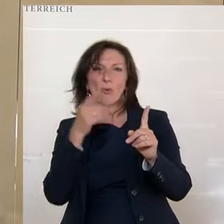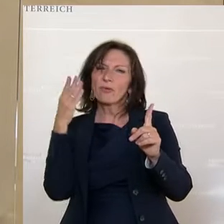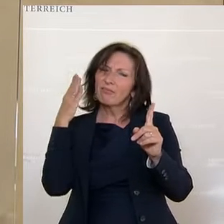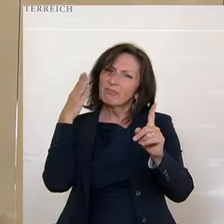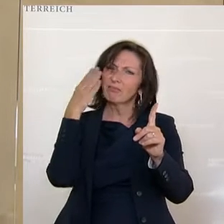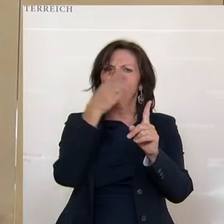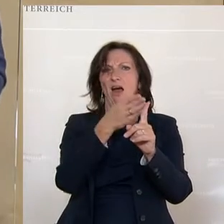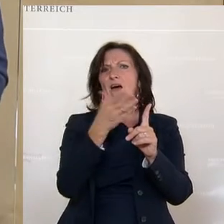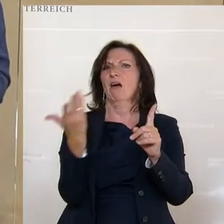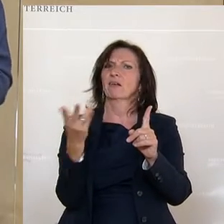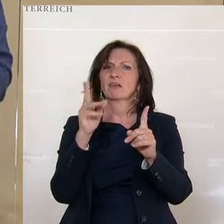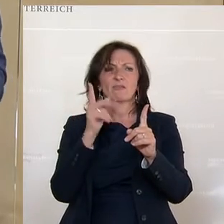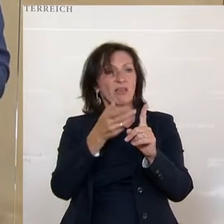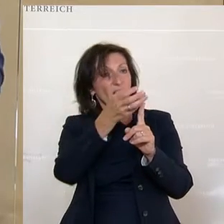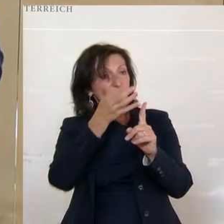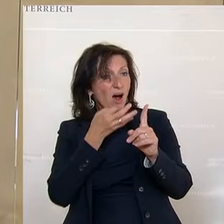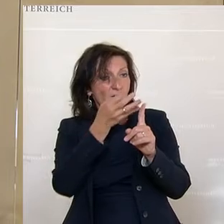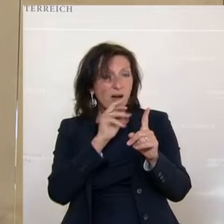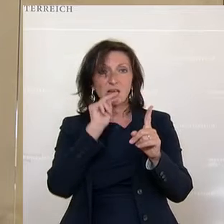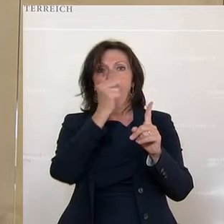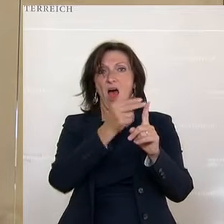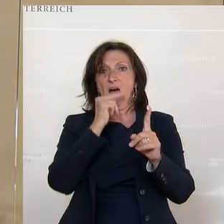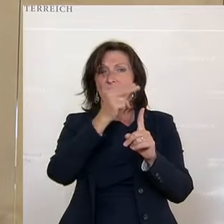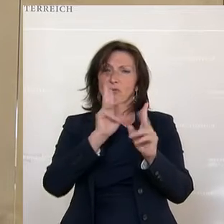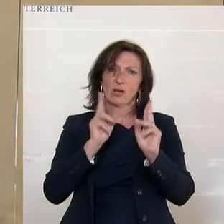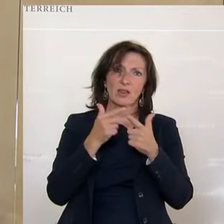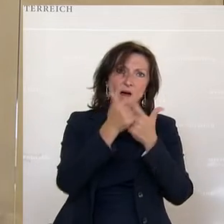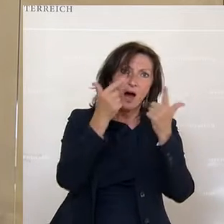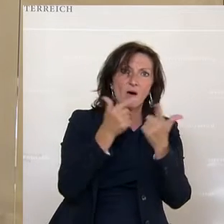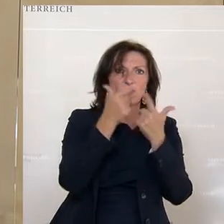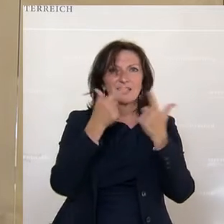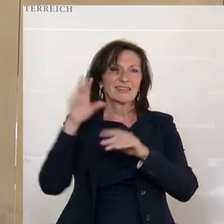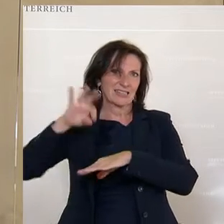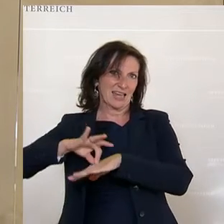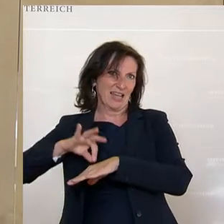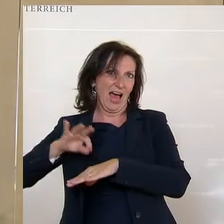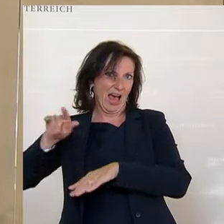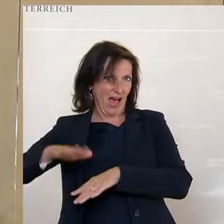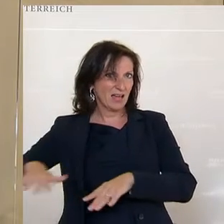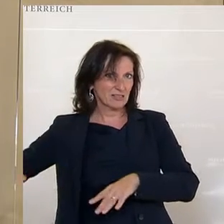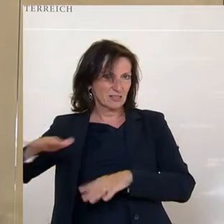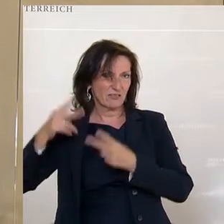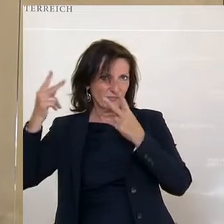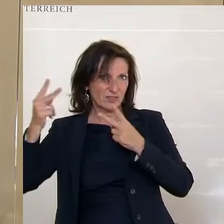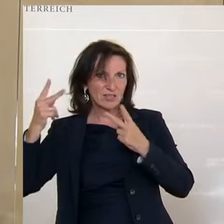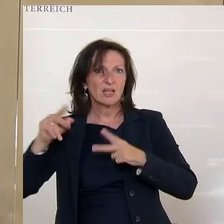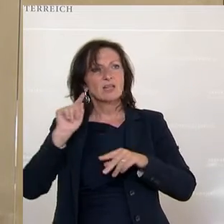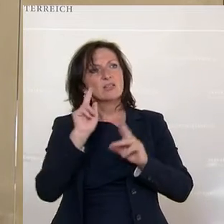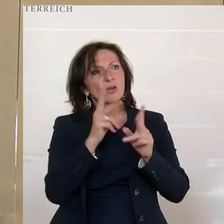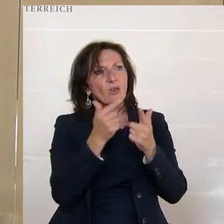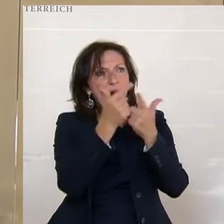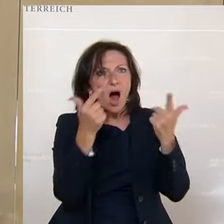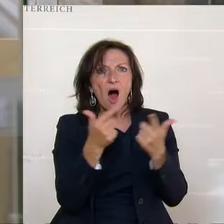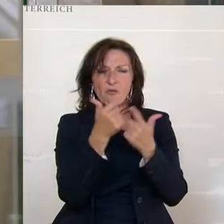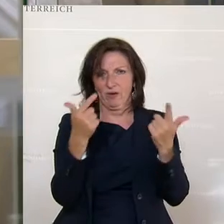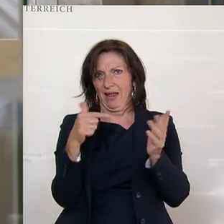Menschen mit Fragen zugehen können und diese eben auch aufklären können, mit denen eben ein entsprechendes Aufklärungsgespräch eben auch führen können, Menschen, die verunsichert